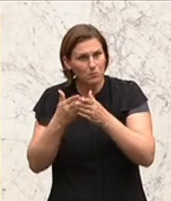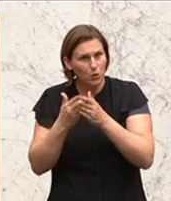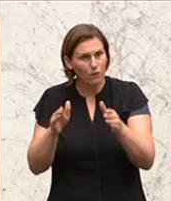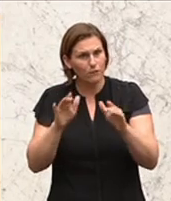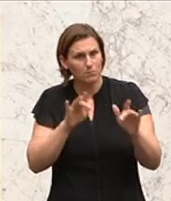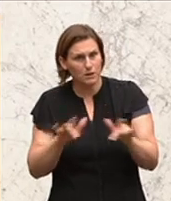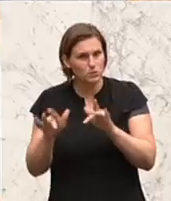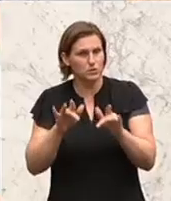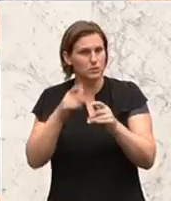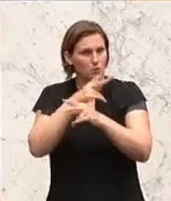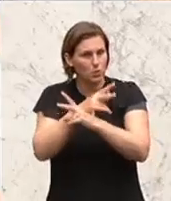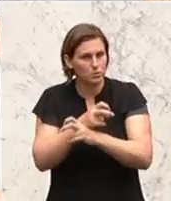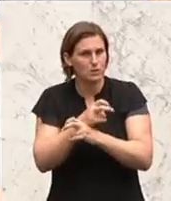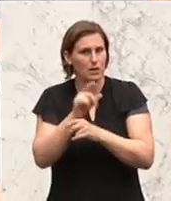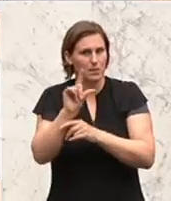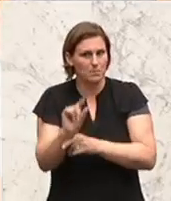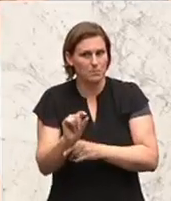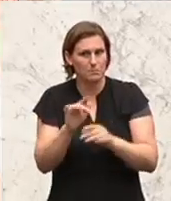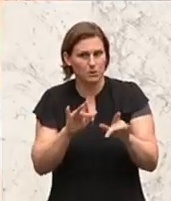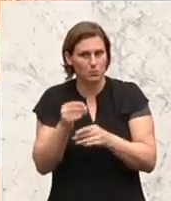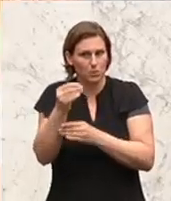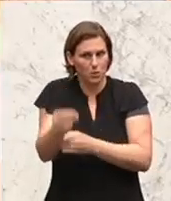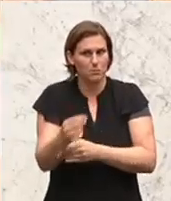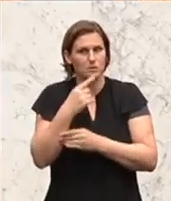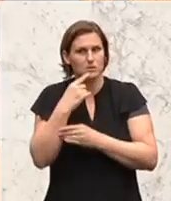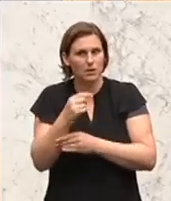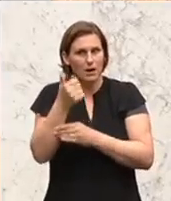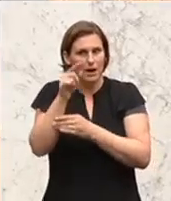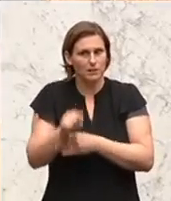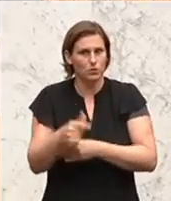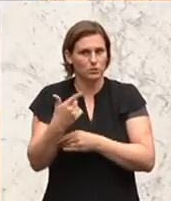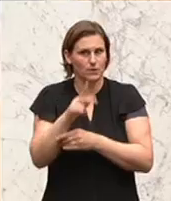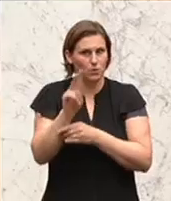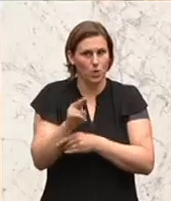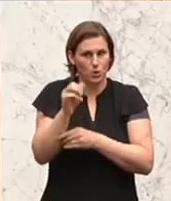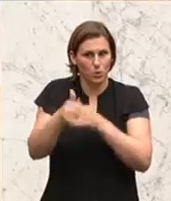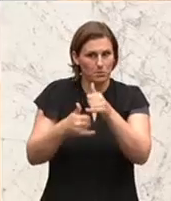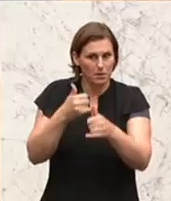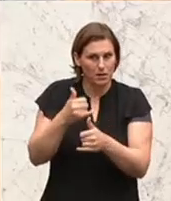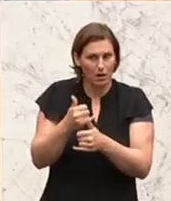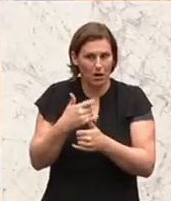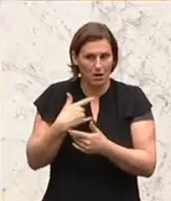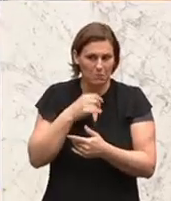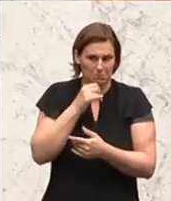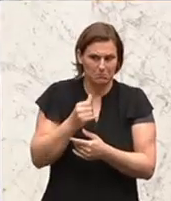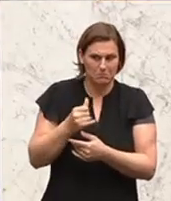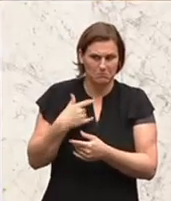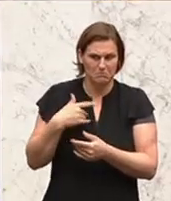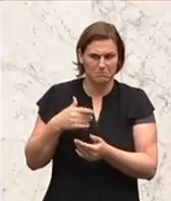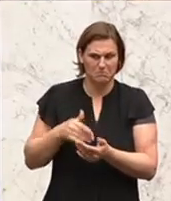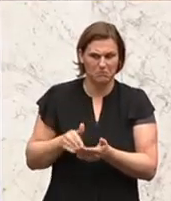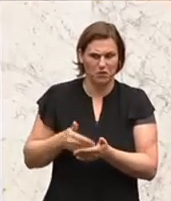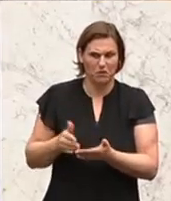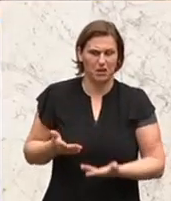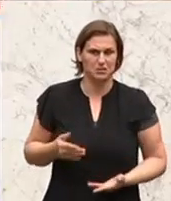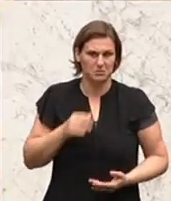und Pensionisten, den Mindestpensionisten, dass sie Ihnen diese 1.200 Euro im Jahr einfach nicht wert sind. Sagen Sie es